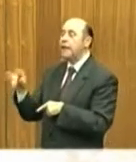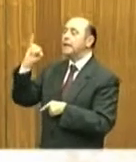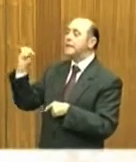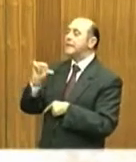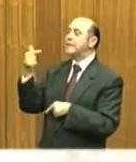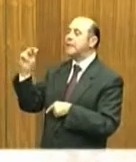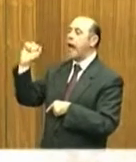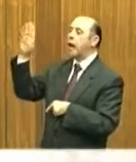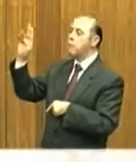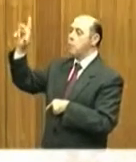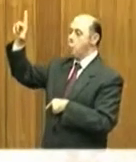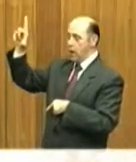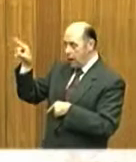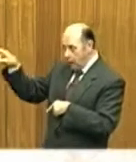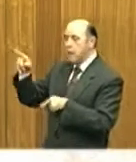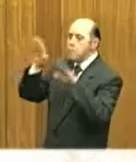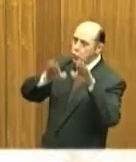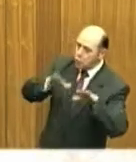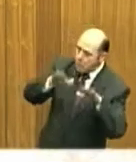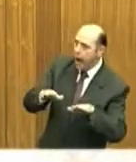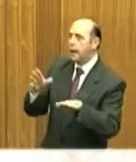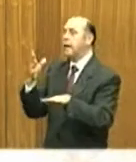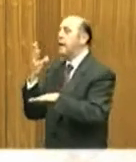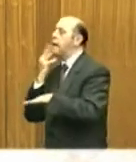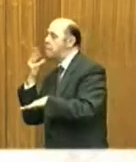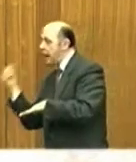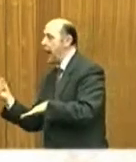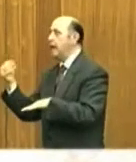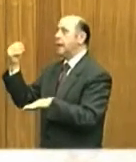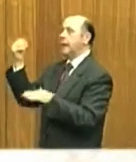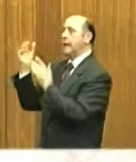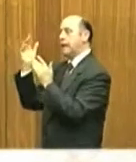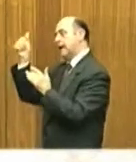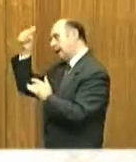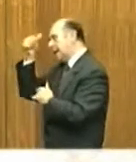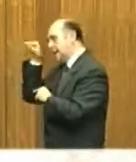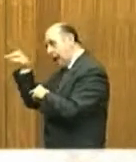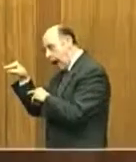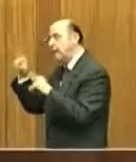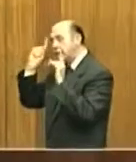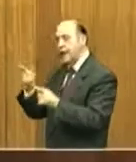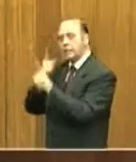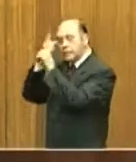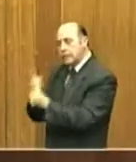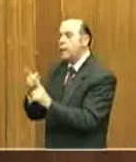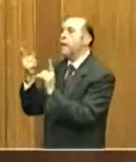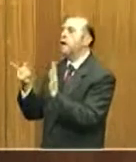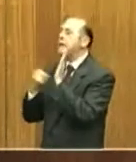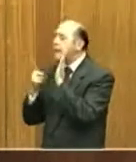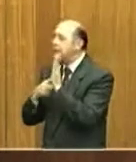sottolineare che la convivenza tra musulmani e ebrei cristiani deve poggiare sugli stessi diritti e doveri.